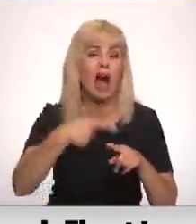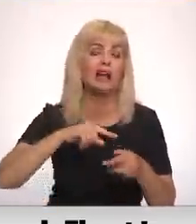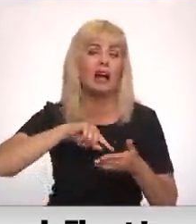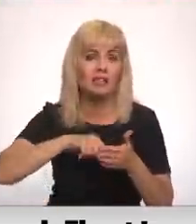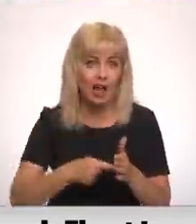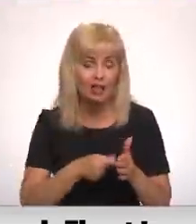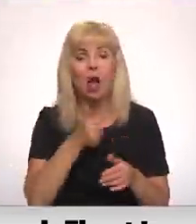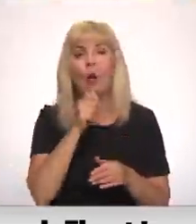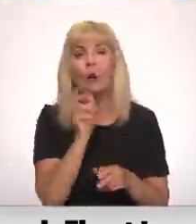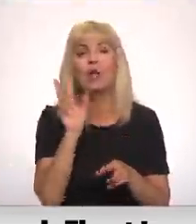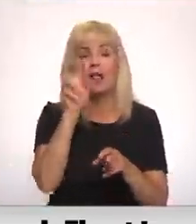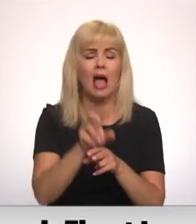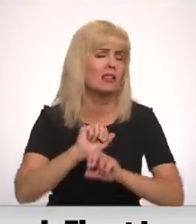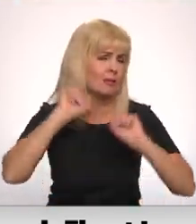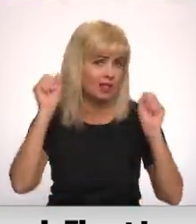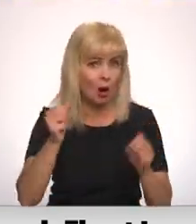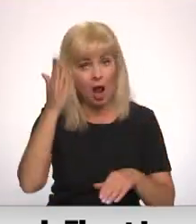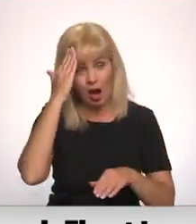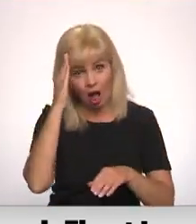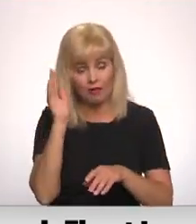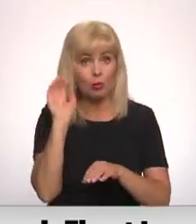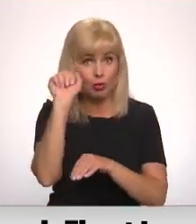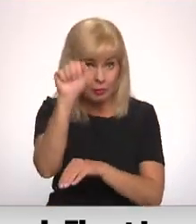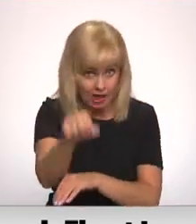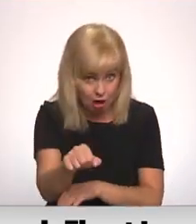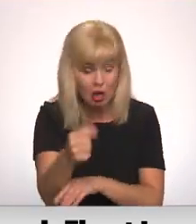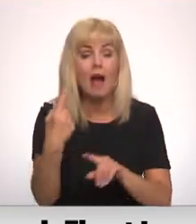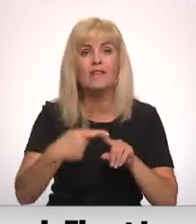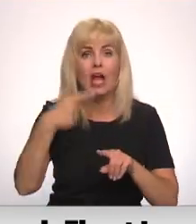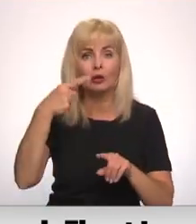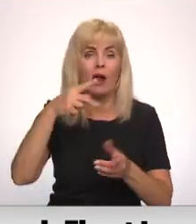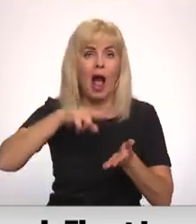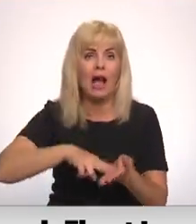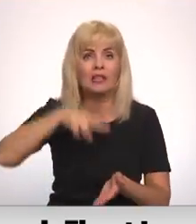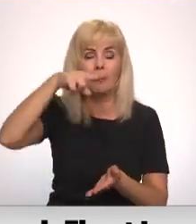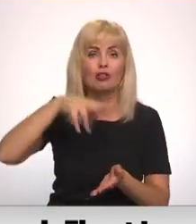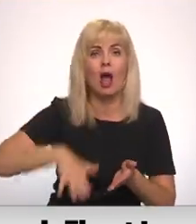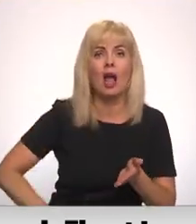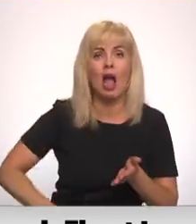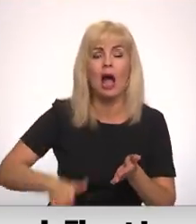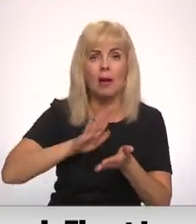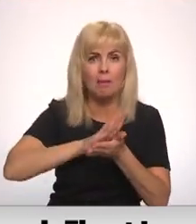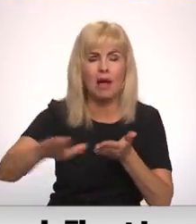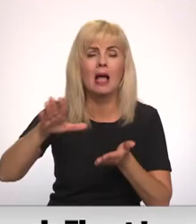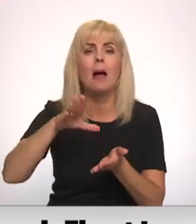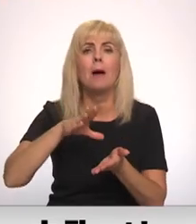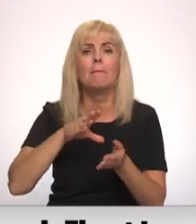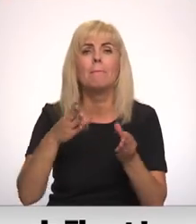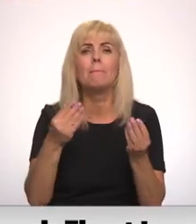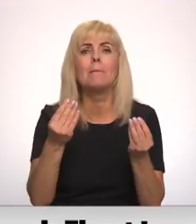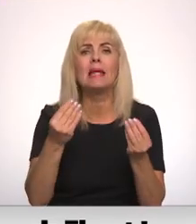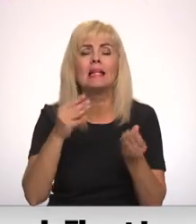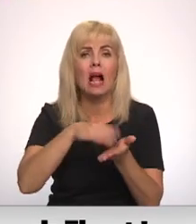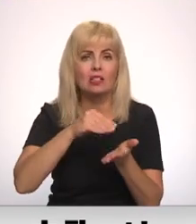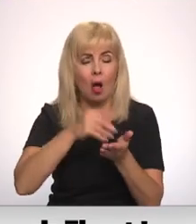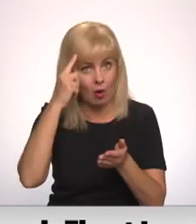Un, protams, ūdenī laicām strauji ar galpu priekšu. Bet vienā no reizēm atspēršanās brīdī kāja paslīdēja mitrijā zālē un ar galpu